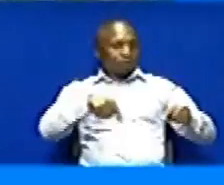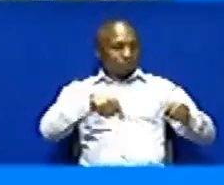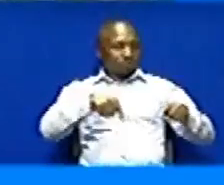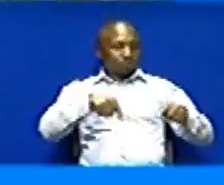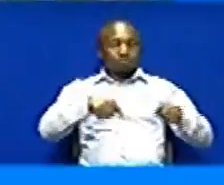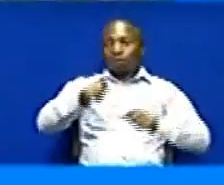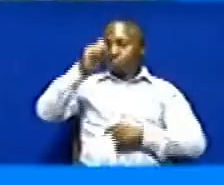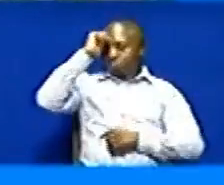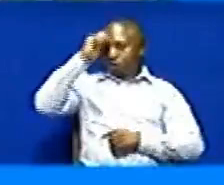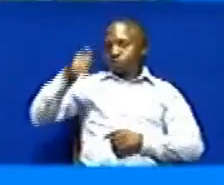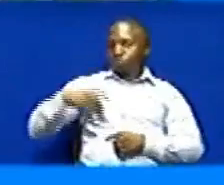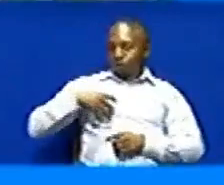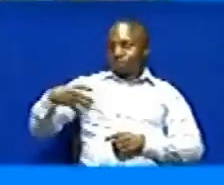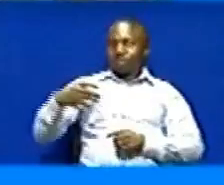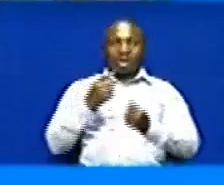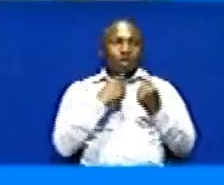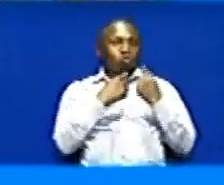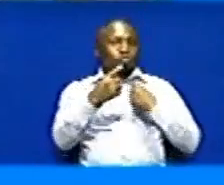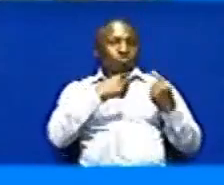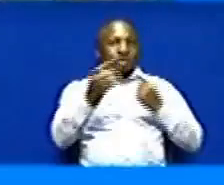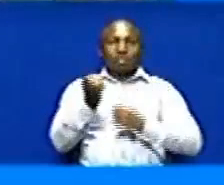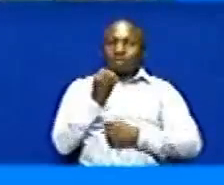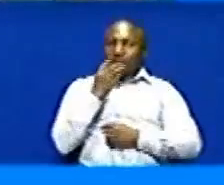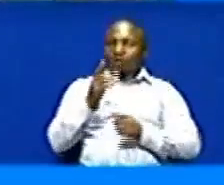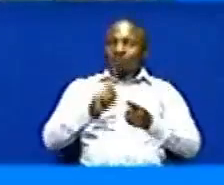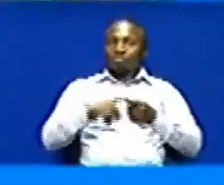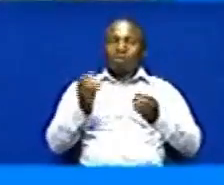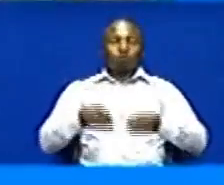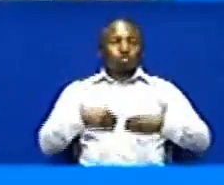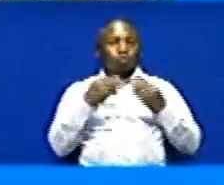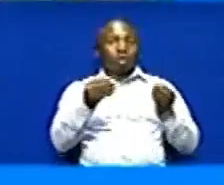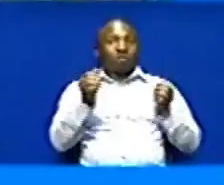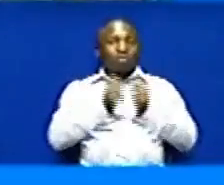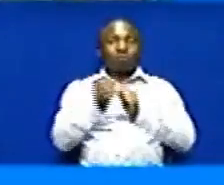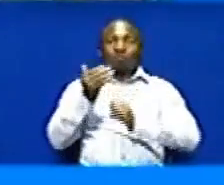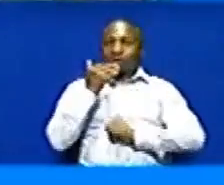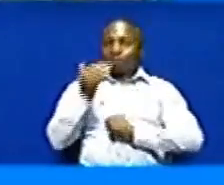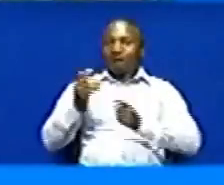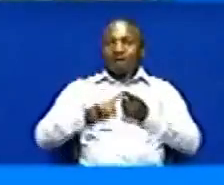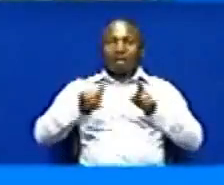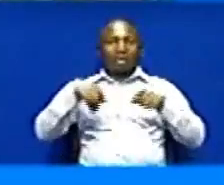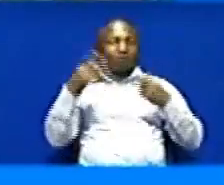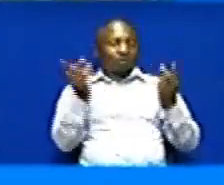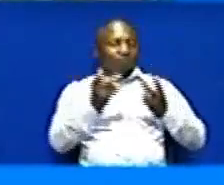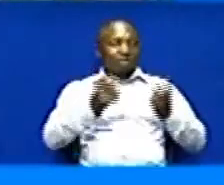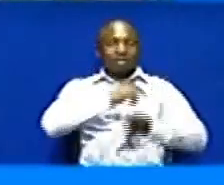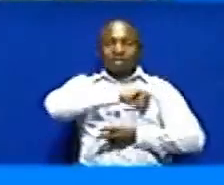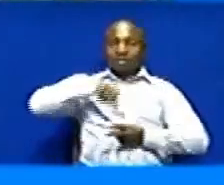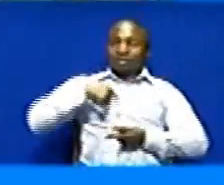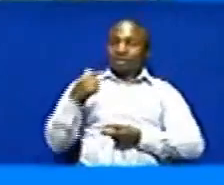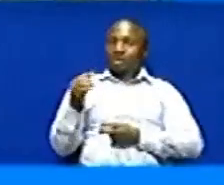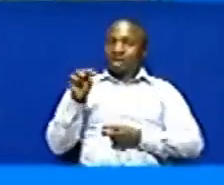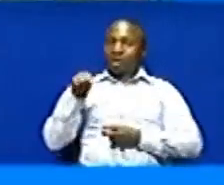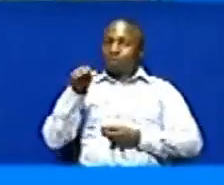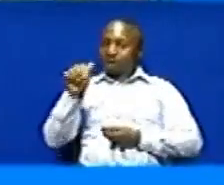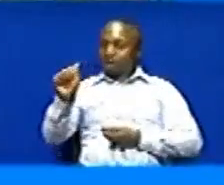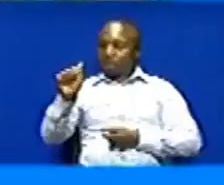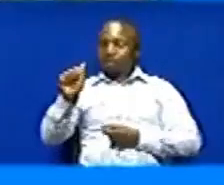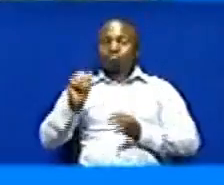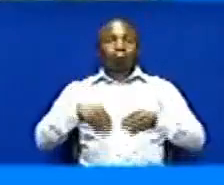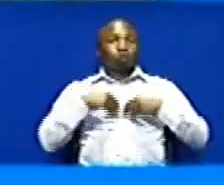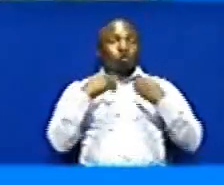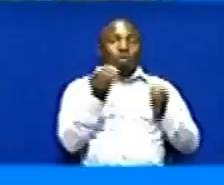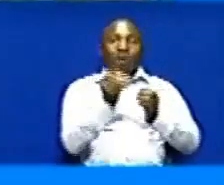waziri atazungumza tu Tarifa mbao itatoka kwenye zimbo viyabari Lakini pia sisi kama tiye mweni Tumetoa